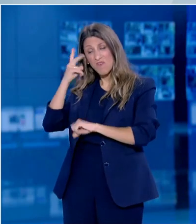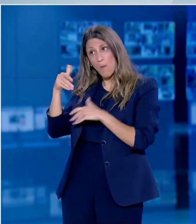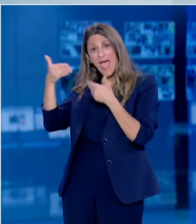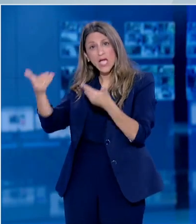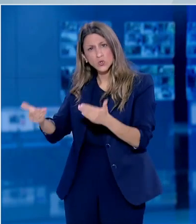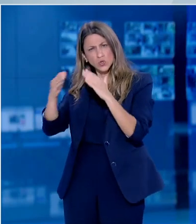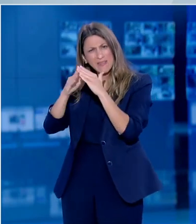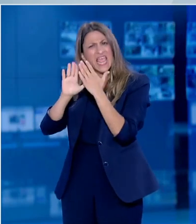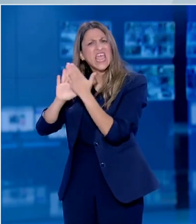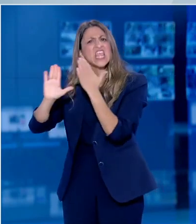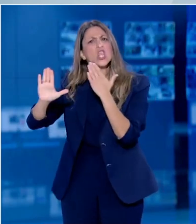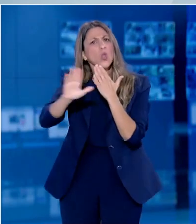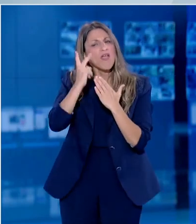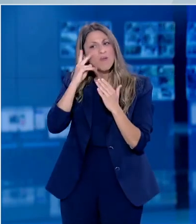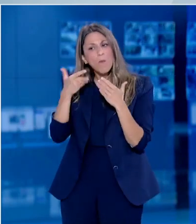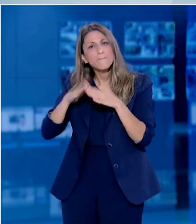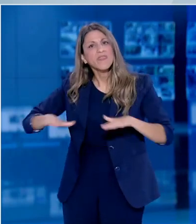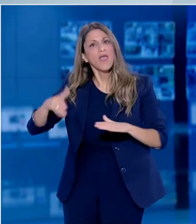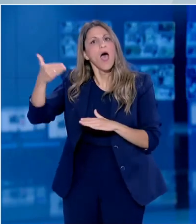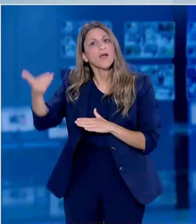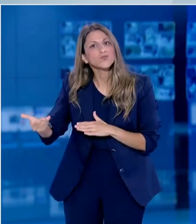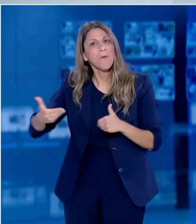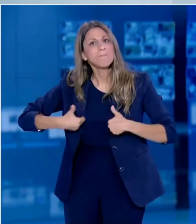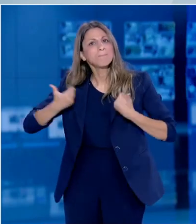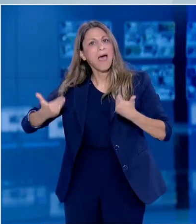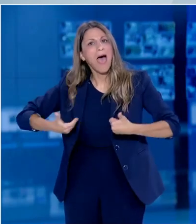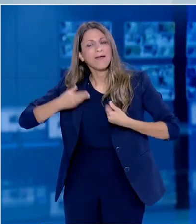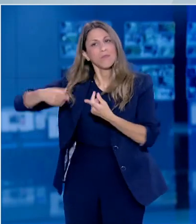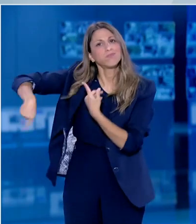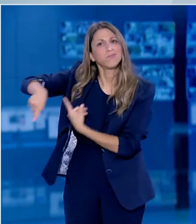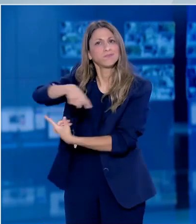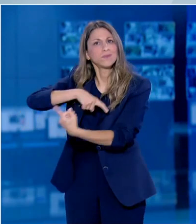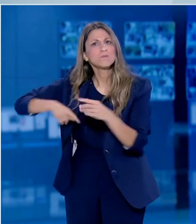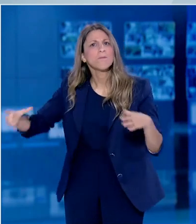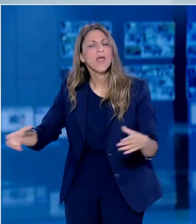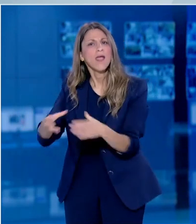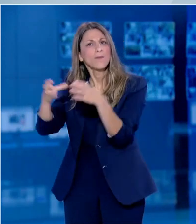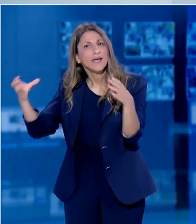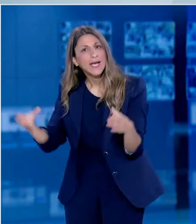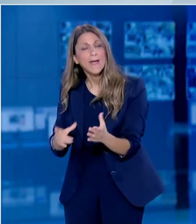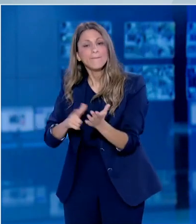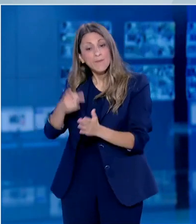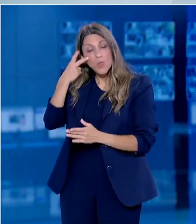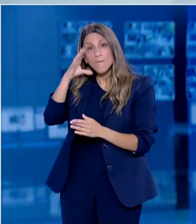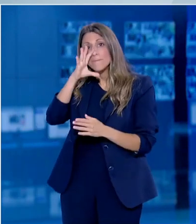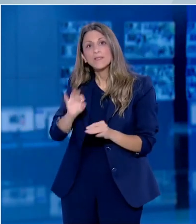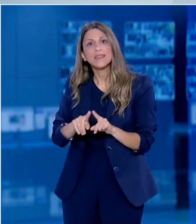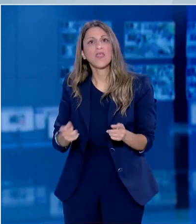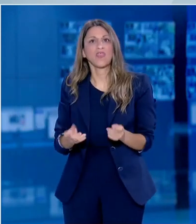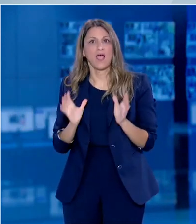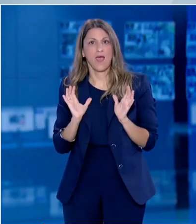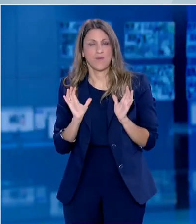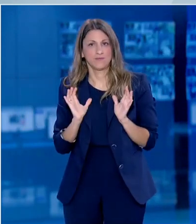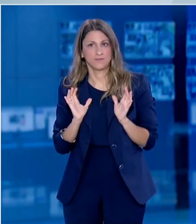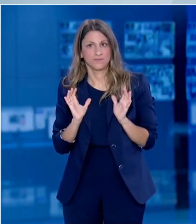Το σημαντικότερο από όλα είναι να έχουμε και να μπορούμε να έχουμε ένα συνεχή έλεγχο και εκτίμηση των δεδομένων σε πραγματικό χρόνο, κατά του δυνατών, ώστε